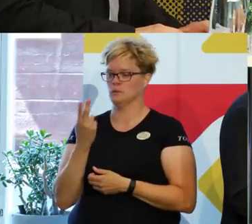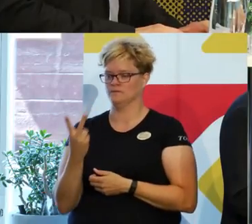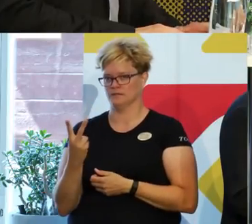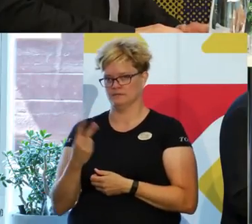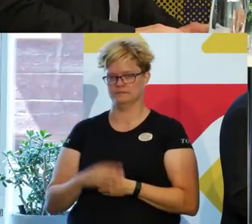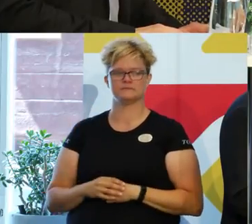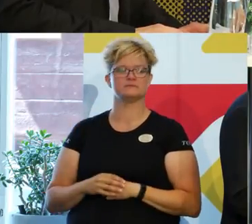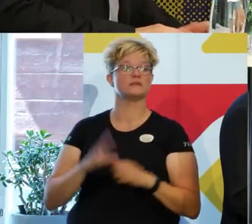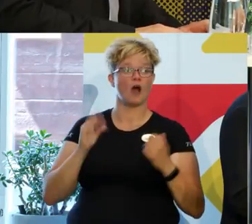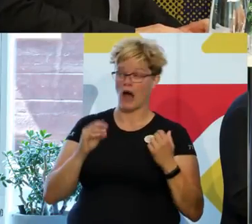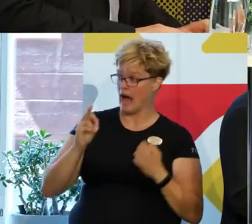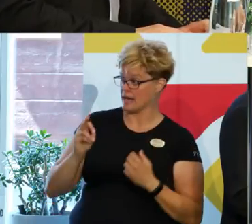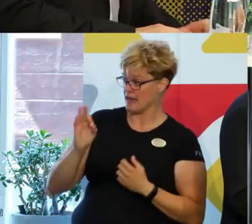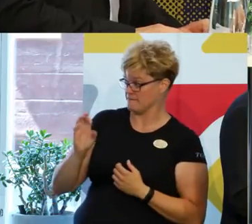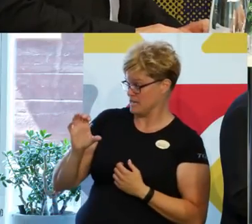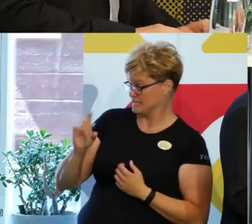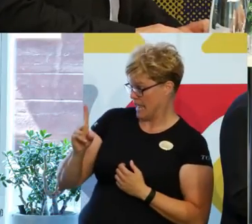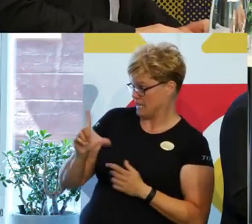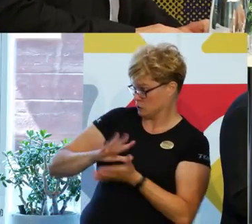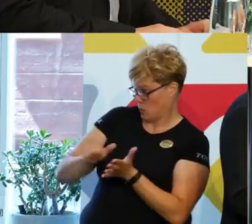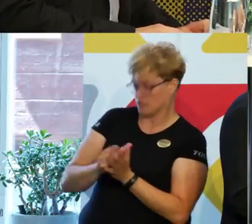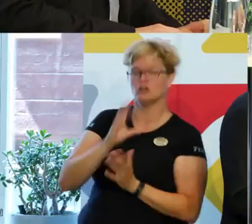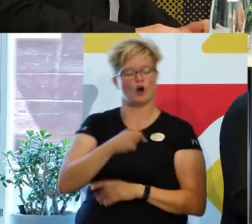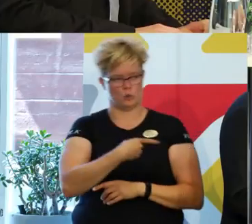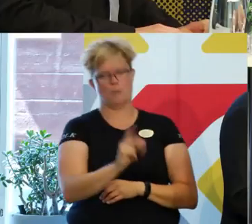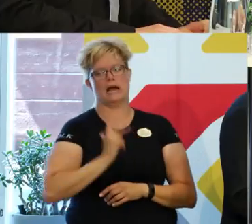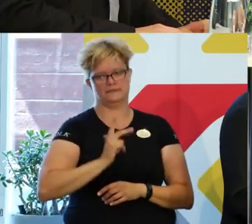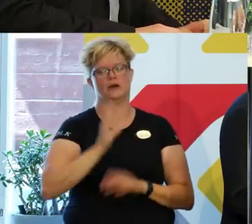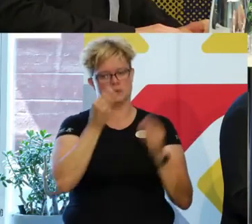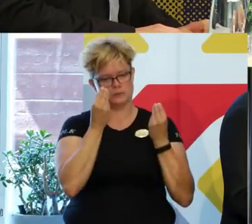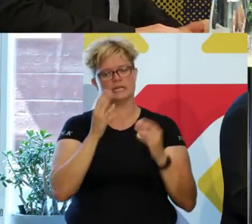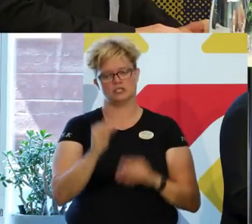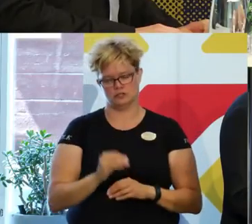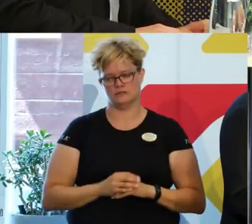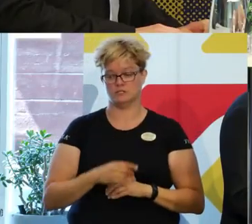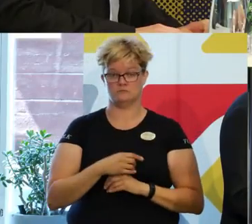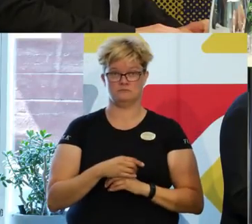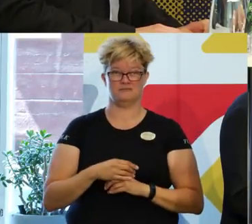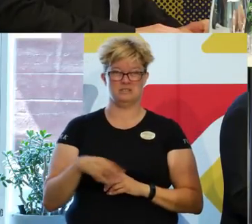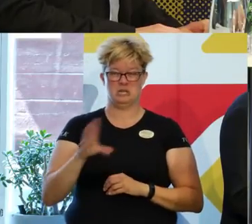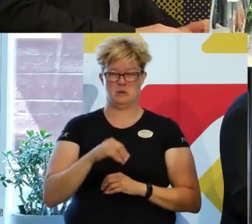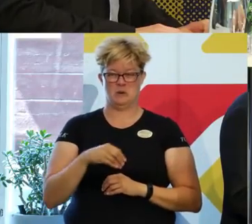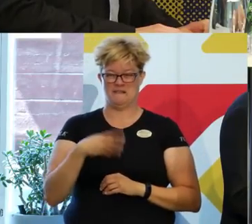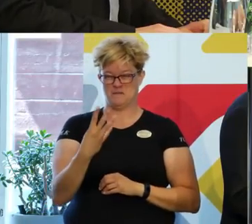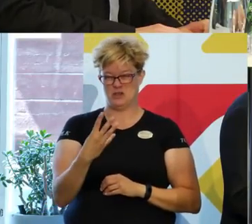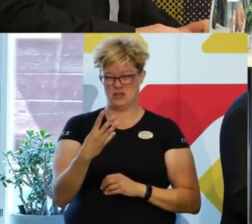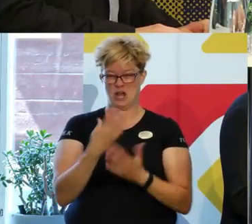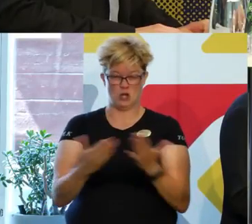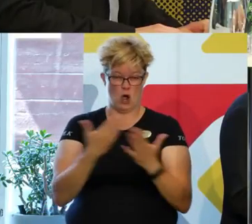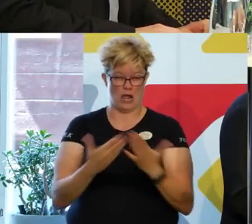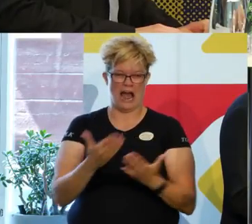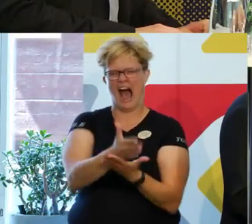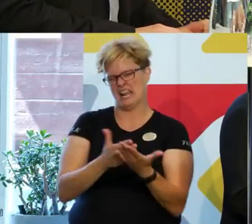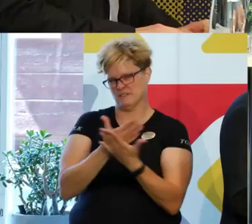tillsammans. Just det, RFSL Skåne. RFSL Skåne är det som höll i det. Och det var då fyra dagar,